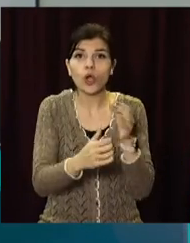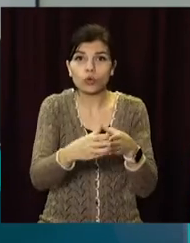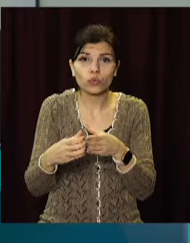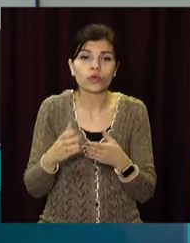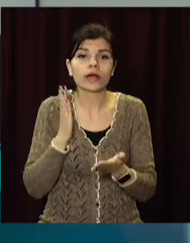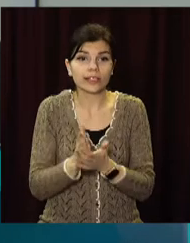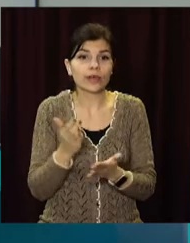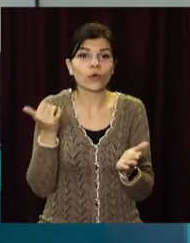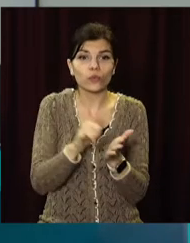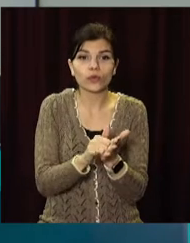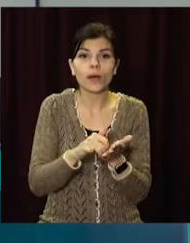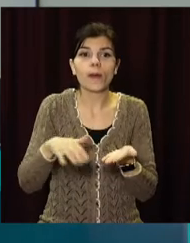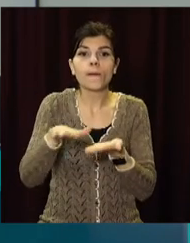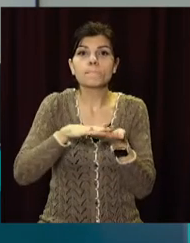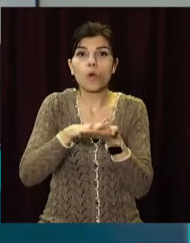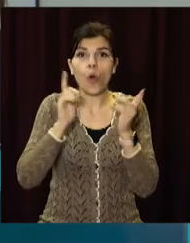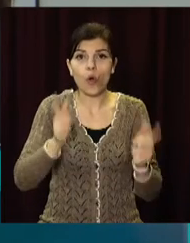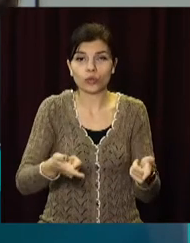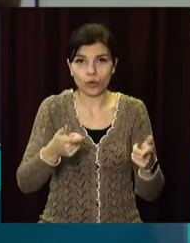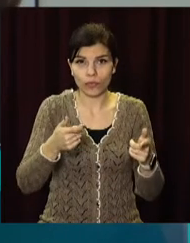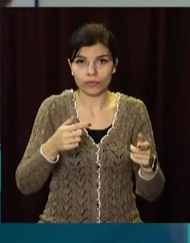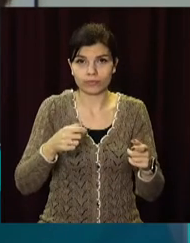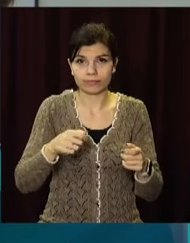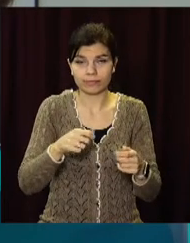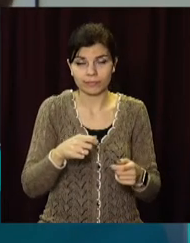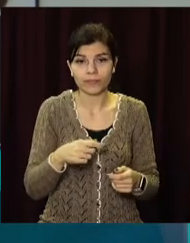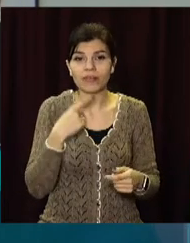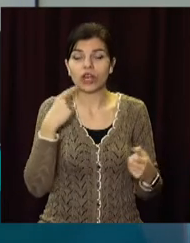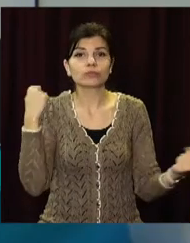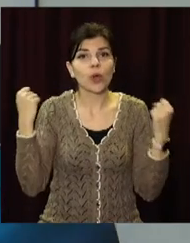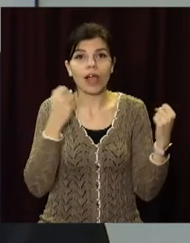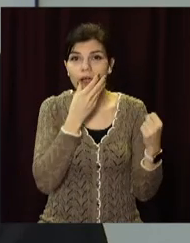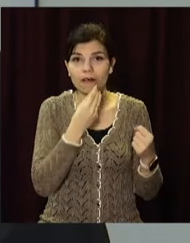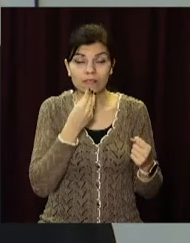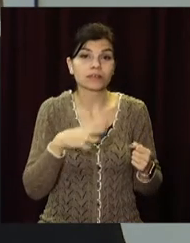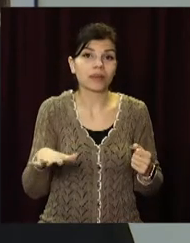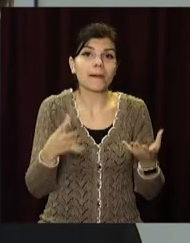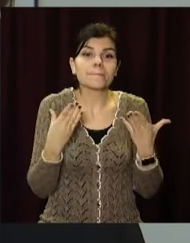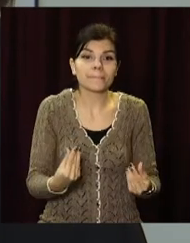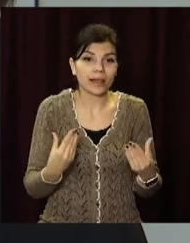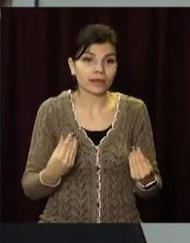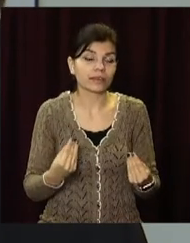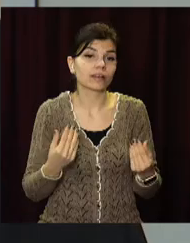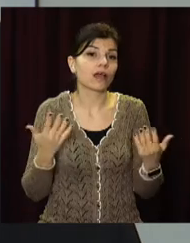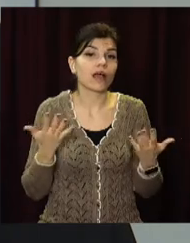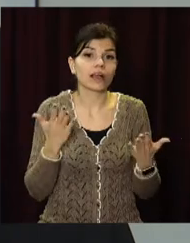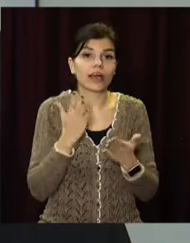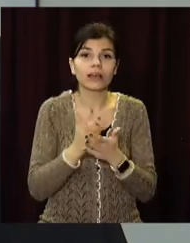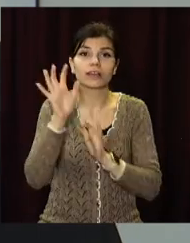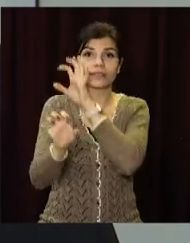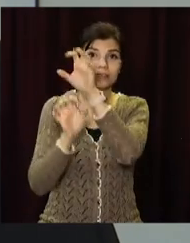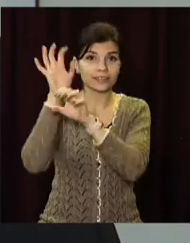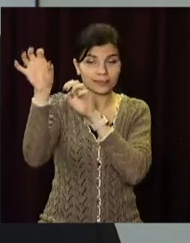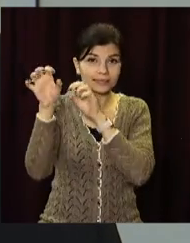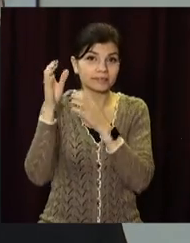в бюфетні, встановлені посадоминні машини. У нас дуже гарна спортивна зала, в якій є скалодром – це наша